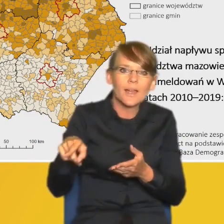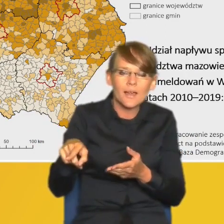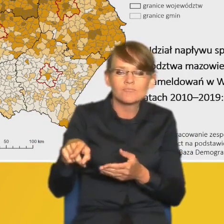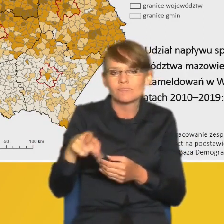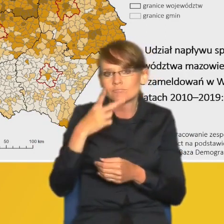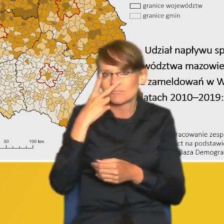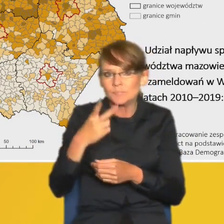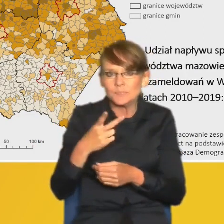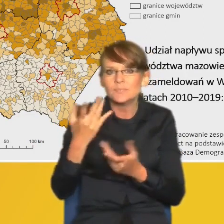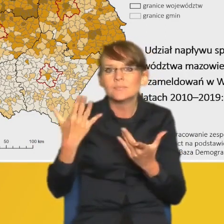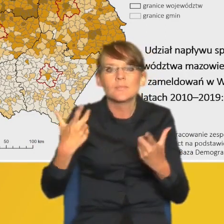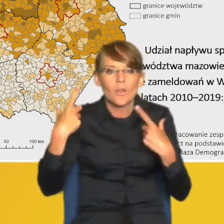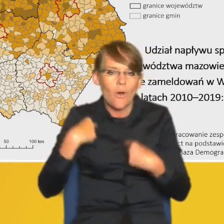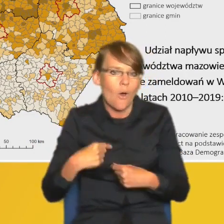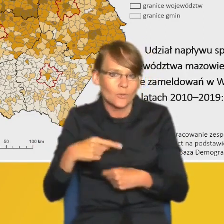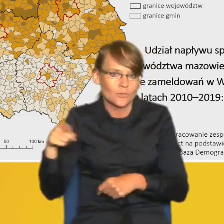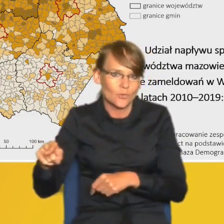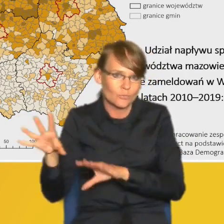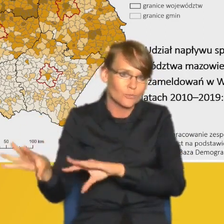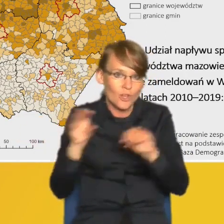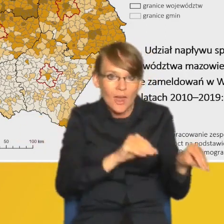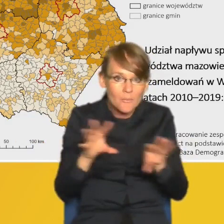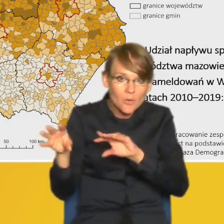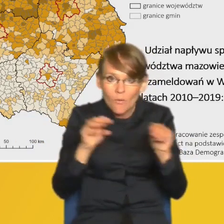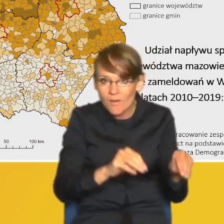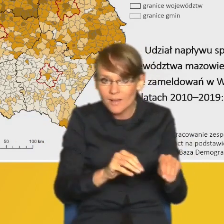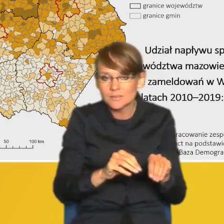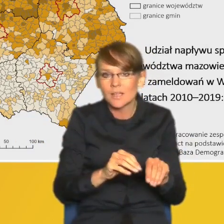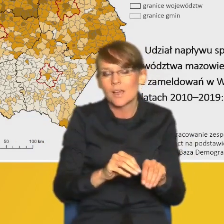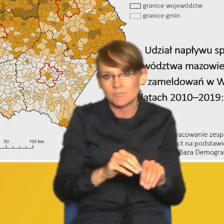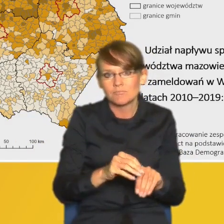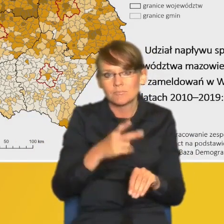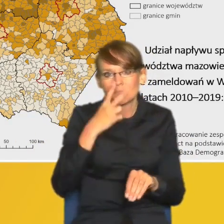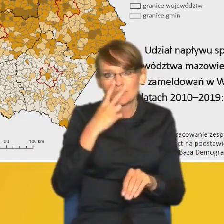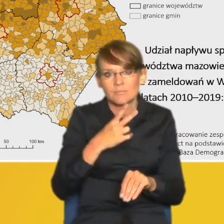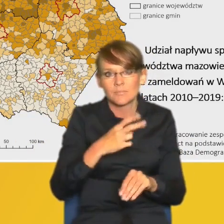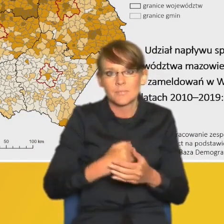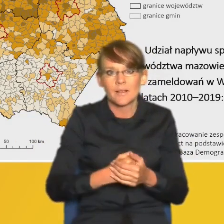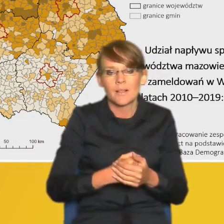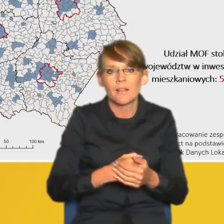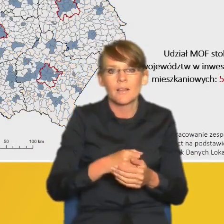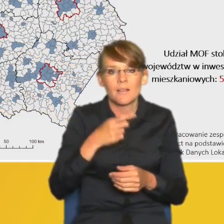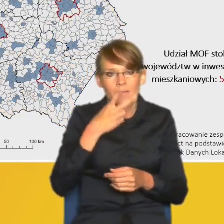migracji, to właśnie największe przepływy ma z Warszawą.